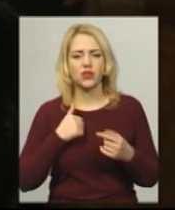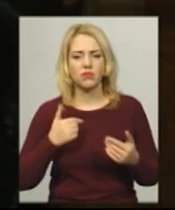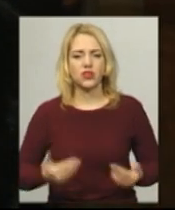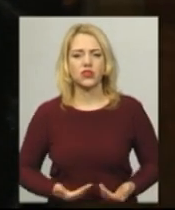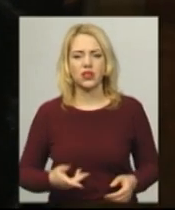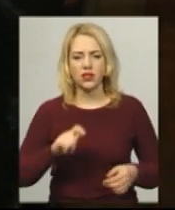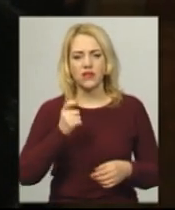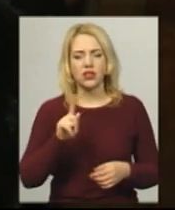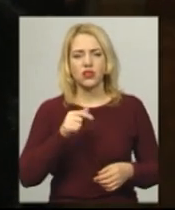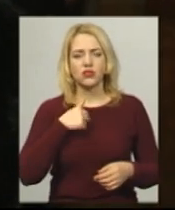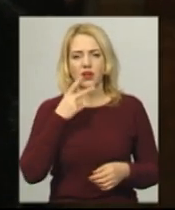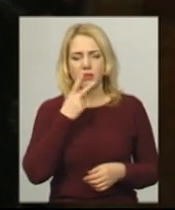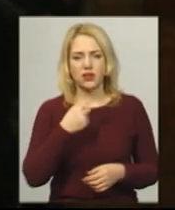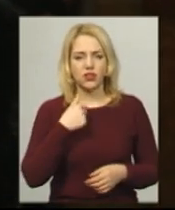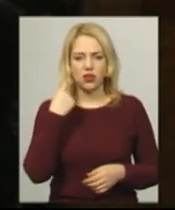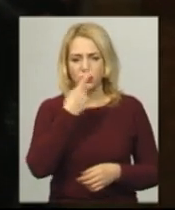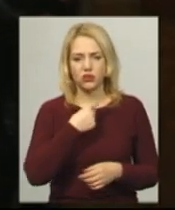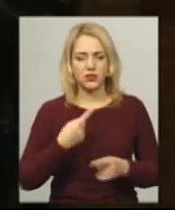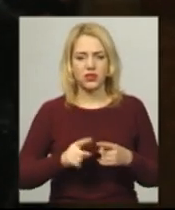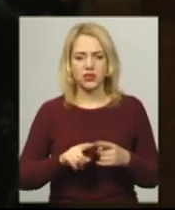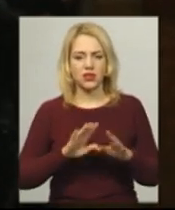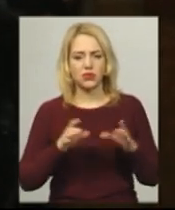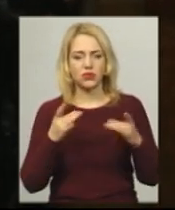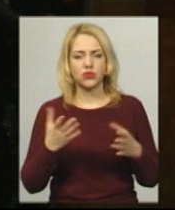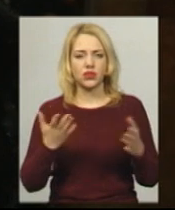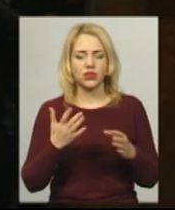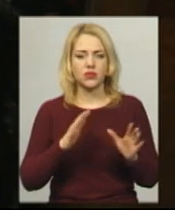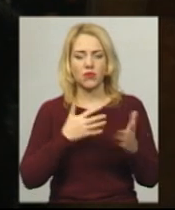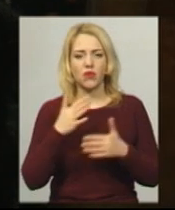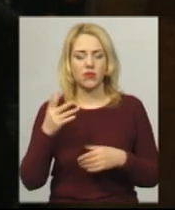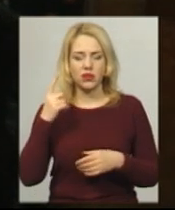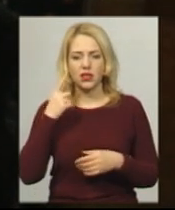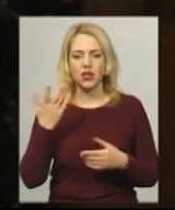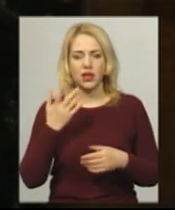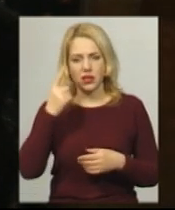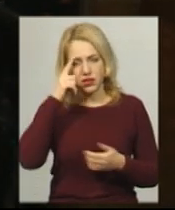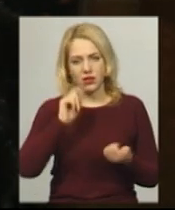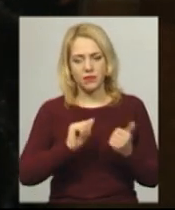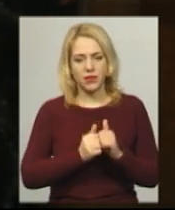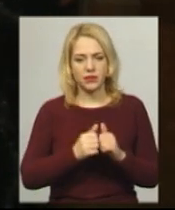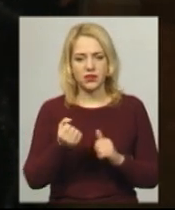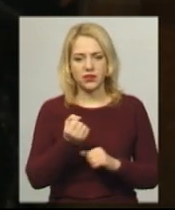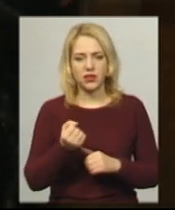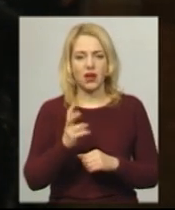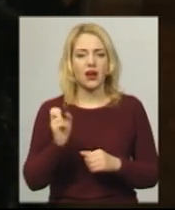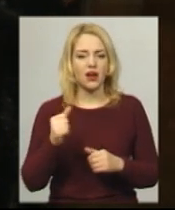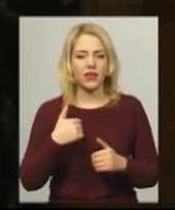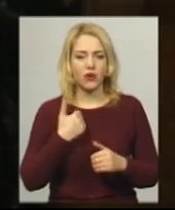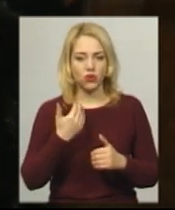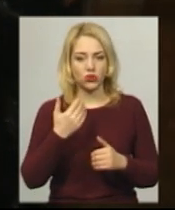особисто. І це не просто пережиті якісь моменти, які закорбувалися в моїй пам'яті, а я хочу цим